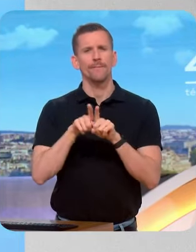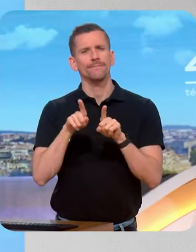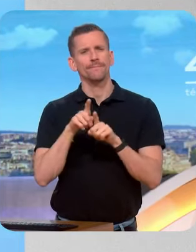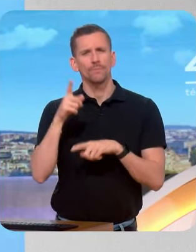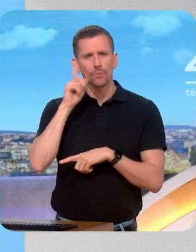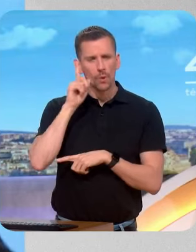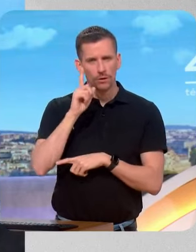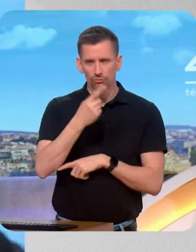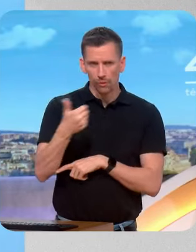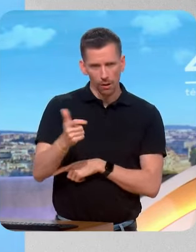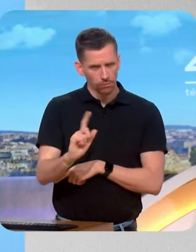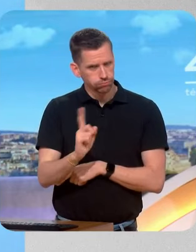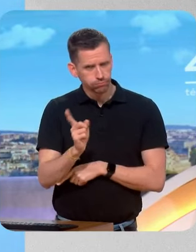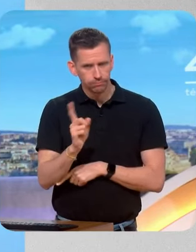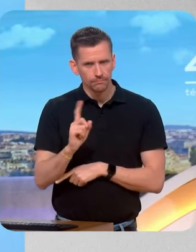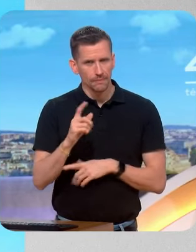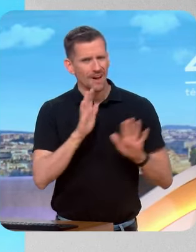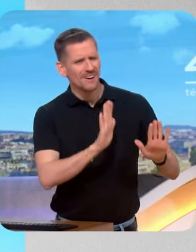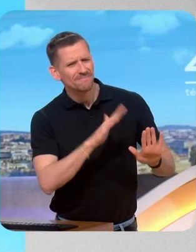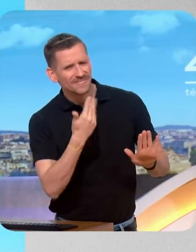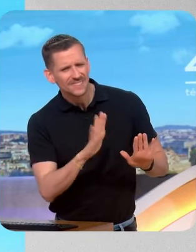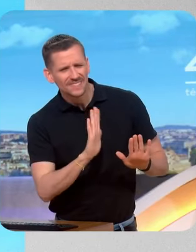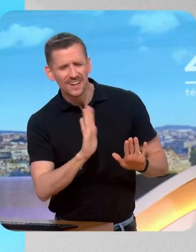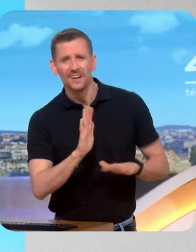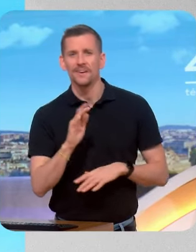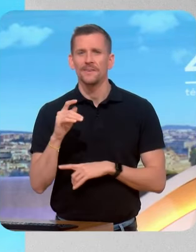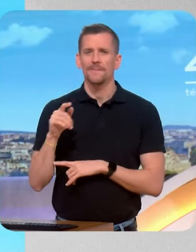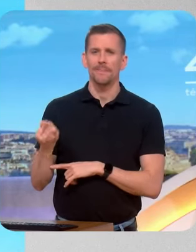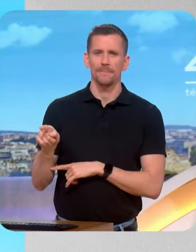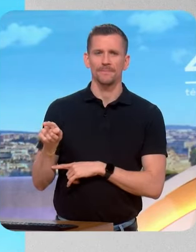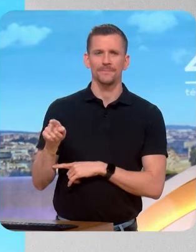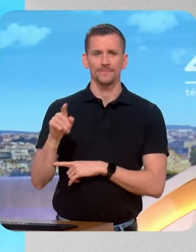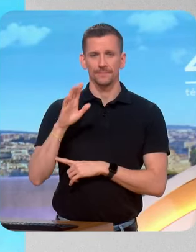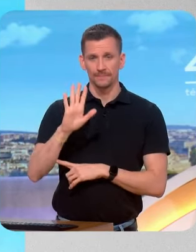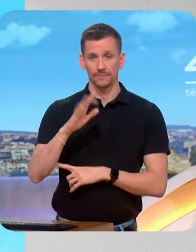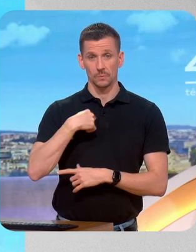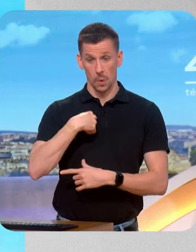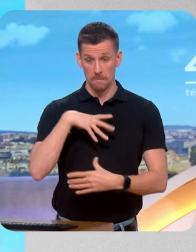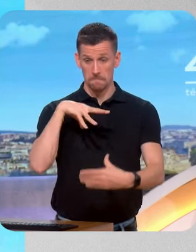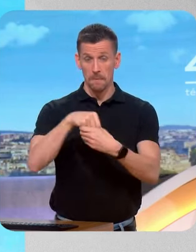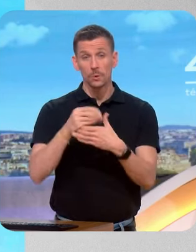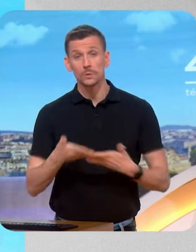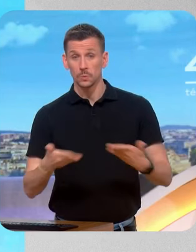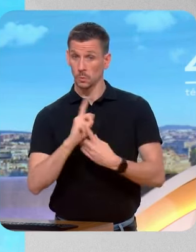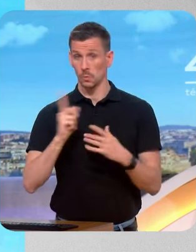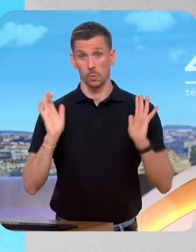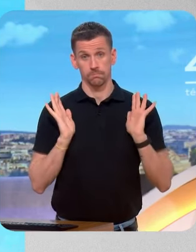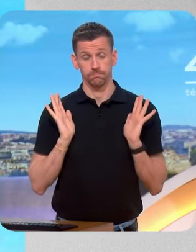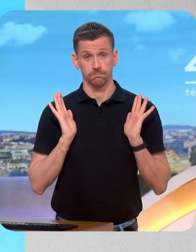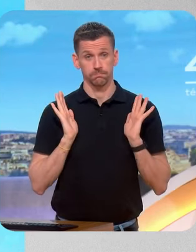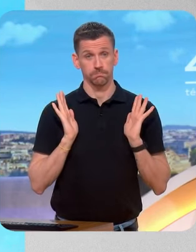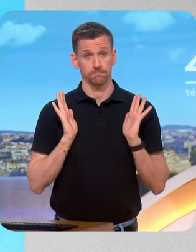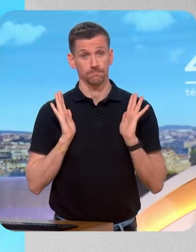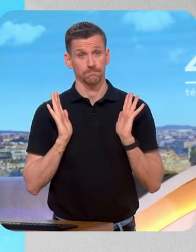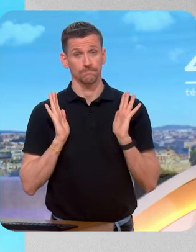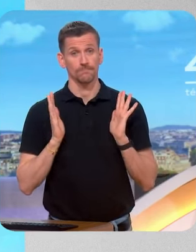ses troupes pour faire cette initiative le cas parce que nous, on ne participe pas à cette œuvre de caricature qui consiste à dire que quand on est